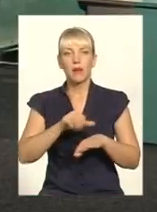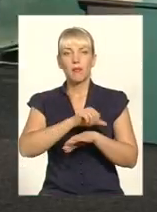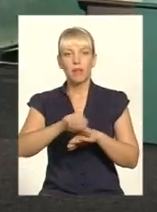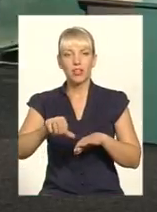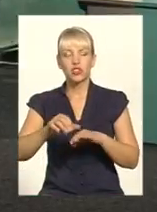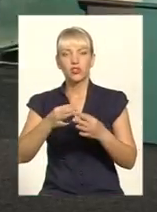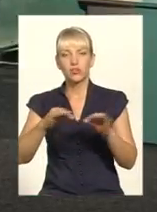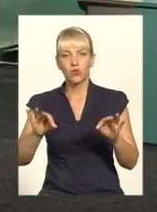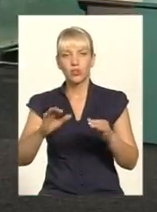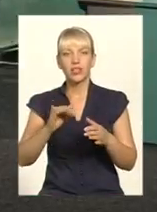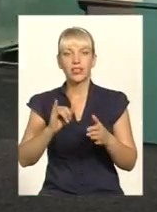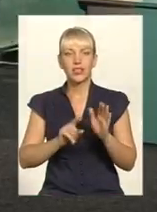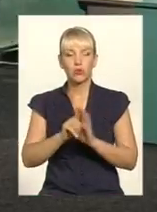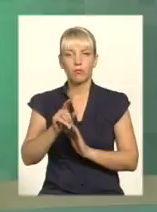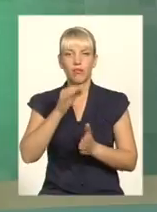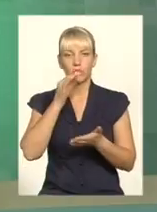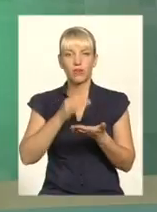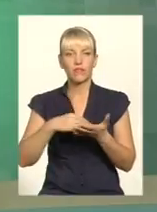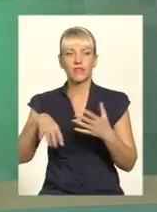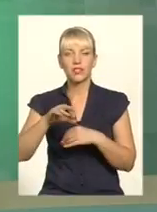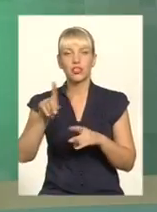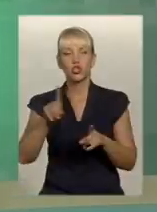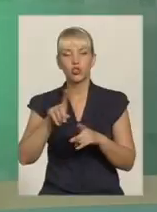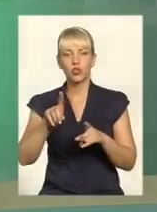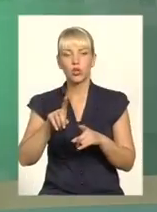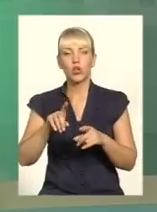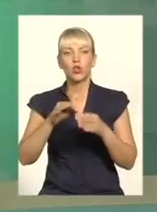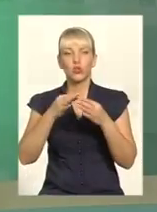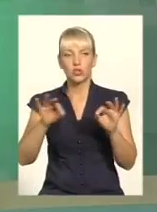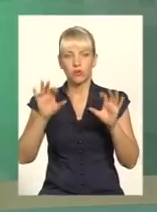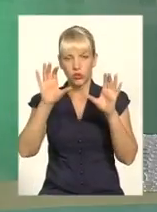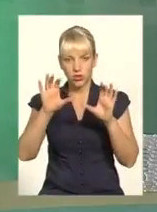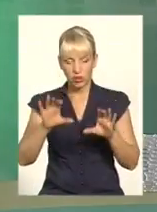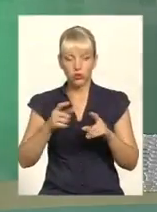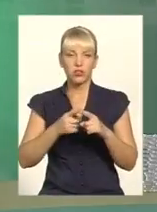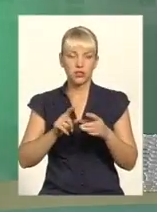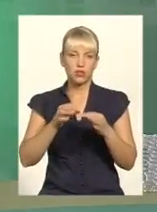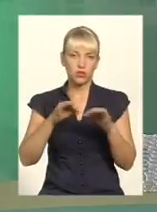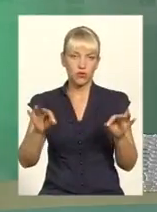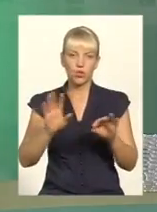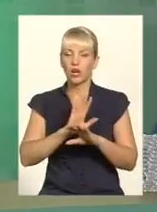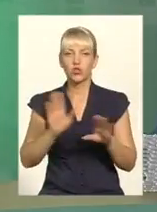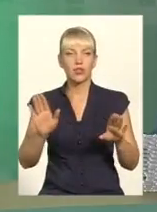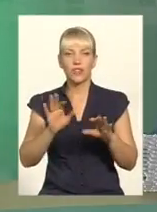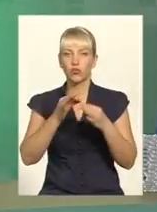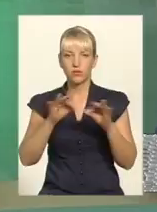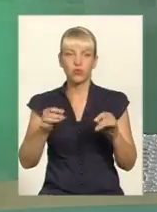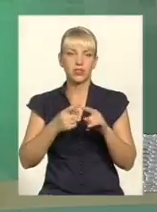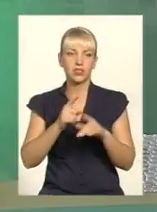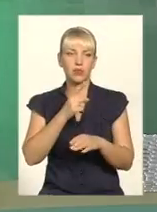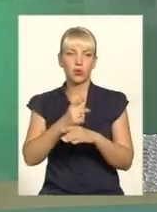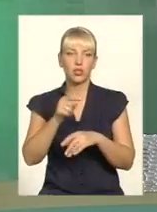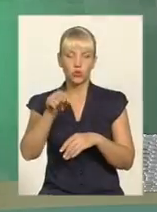У нас все, що перебачено законом, що дозволено законом, це дозволено. Що не дозволено, це заборонено. І наступає